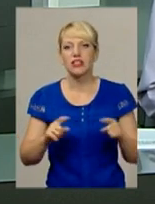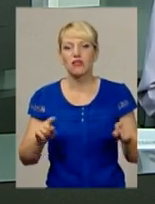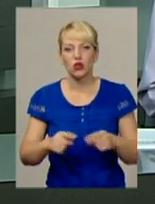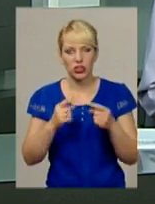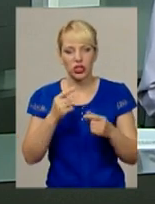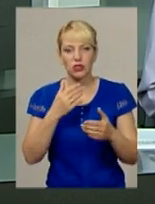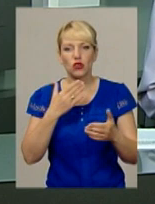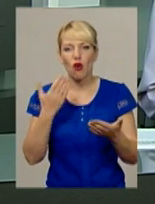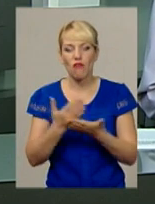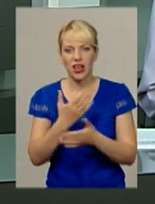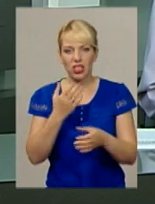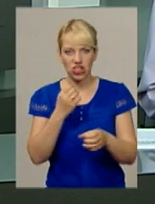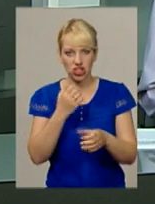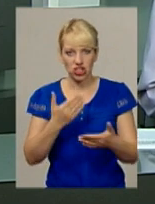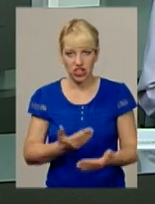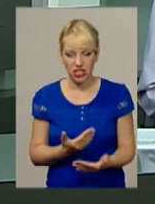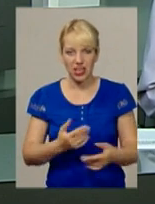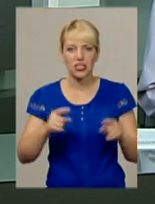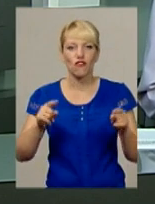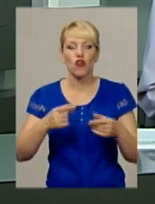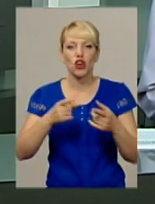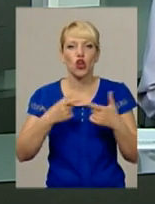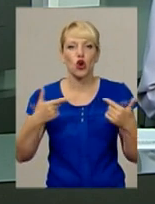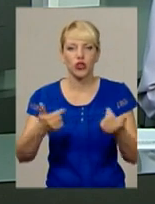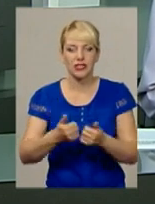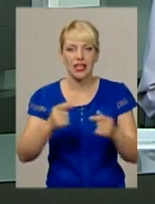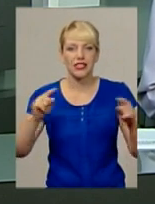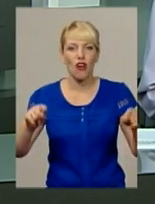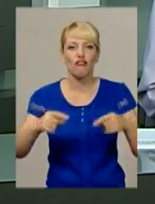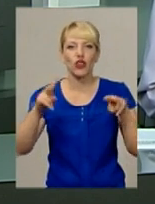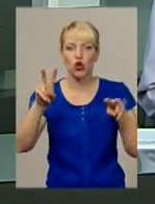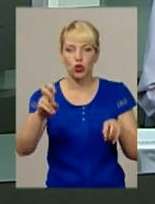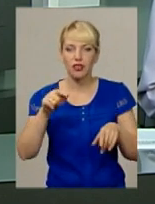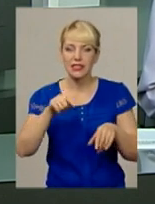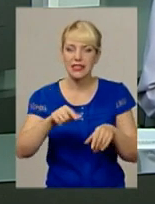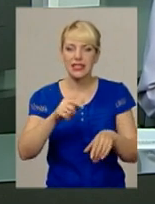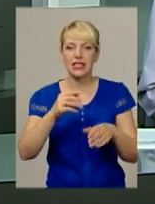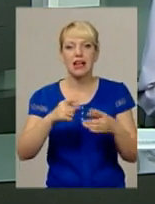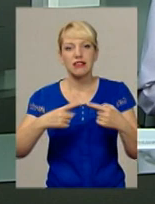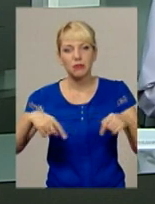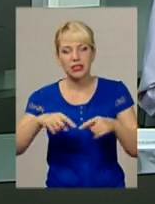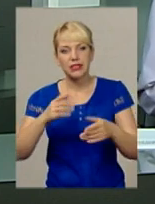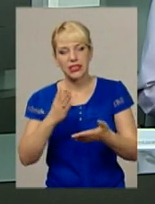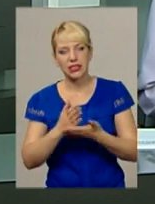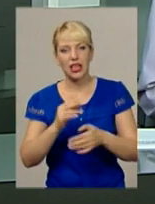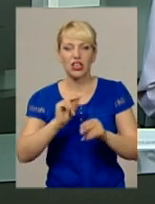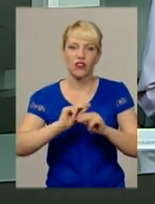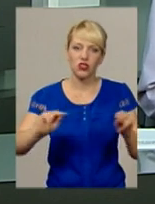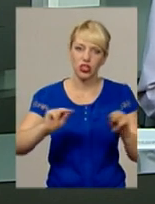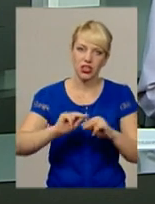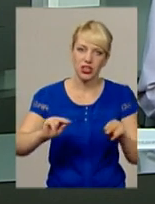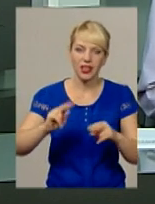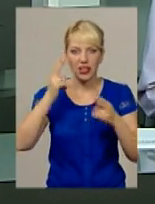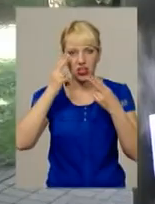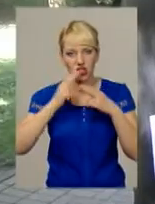створили громадську організацію «Відродження». У цій спільноті є і вчителі, і інженери, і прості робітники. Кирило Фільчаков далі.